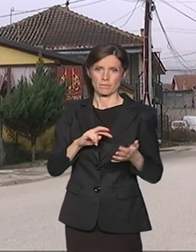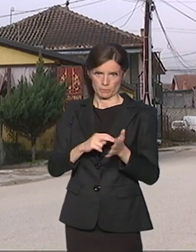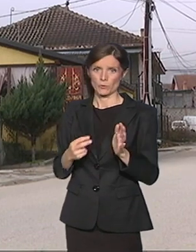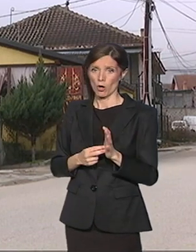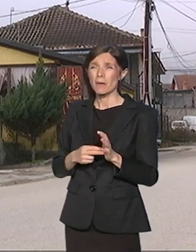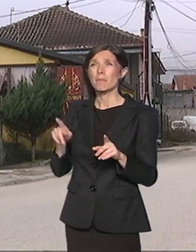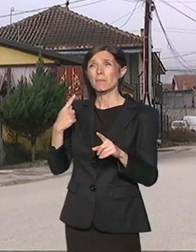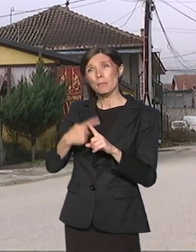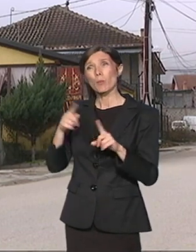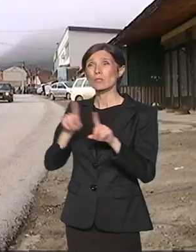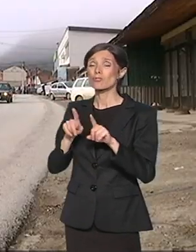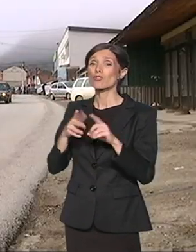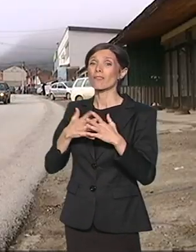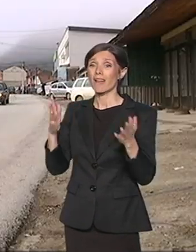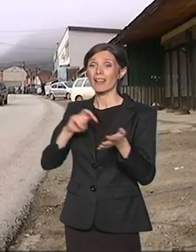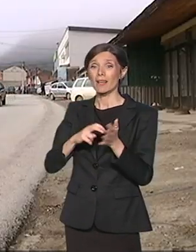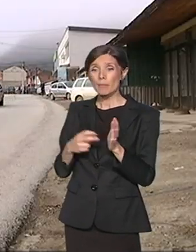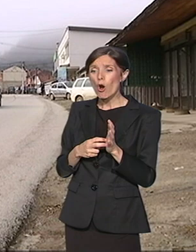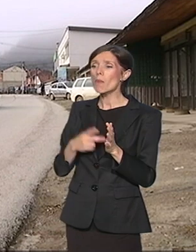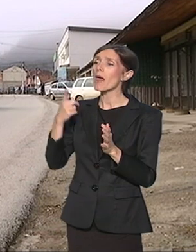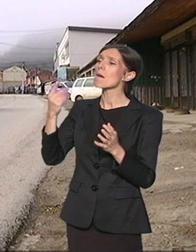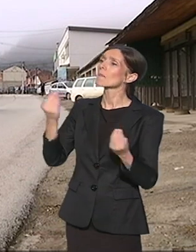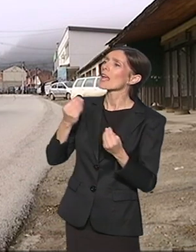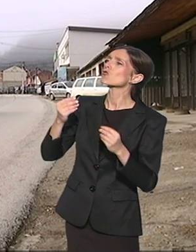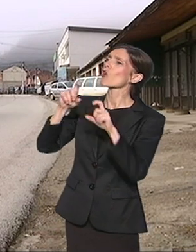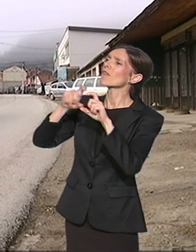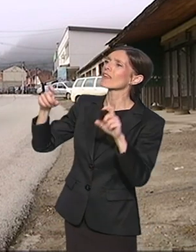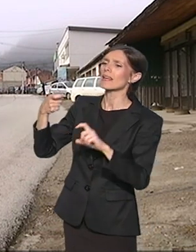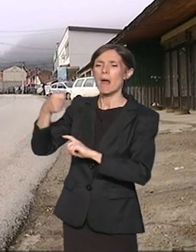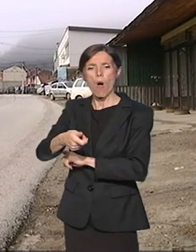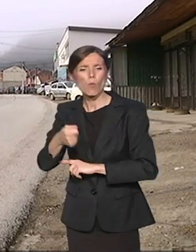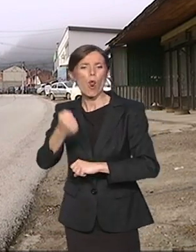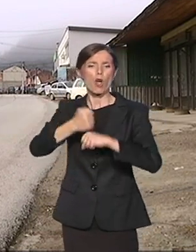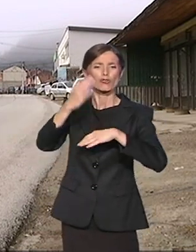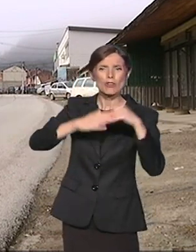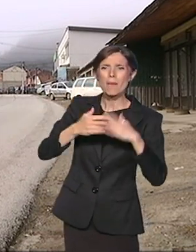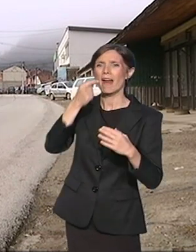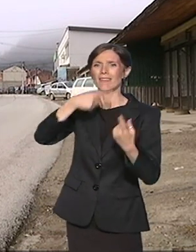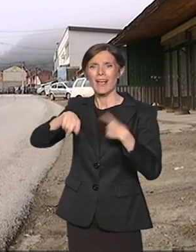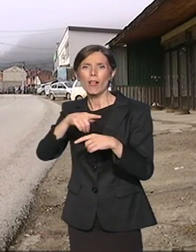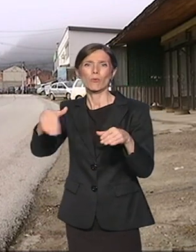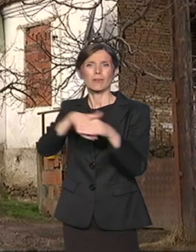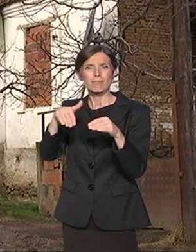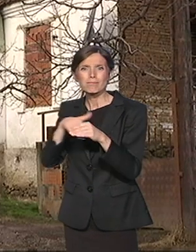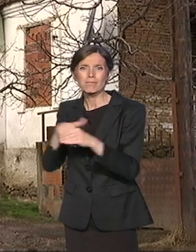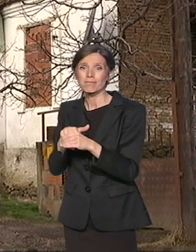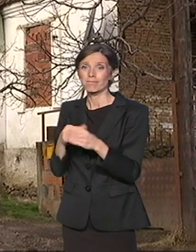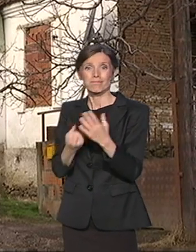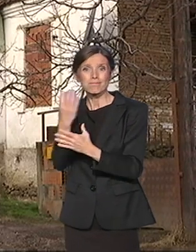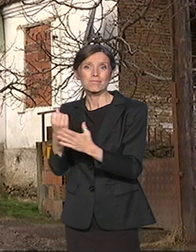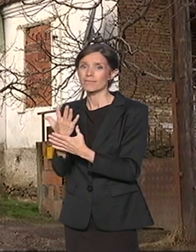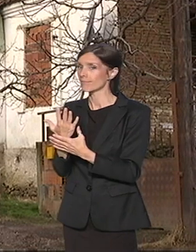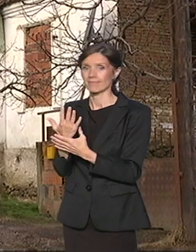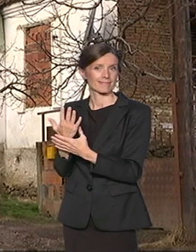problem sa manjkom investitora i ulaganja. Zbog celokupne situacije, tako reće, da kažemo,